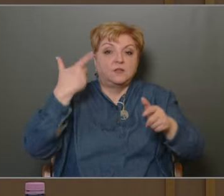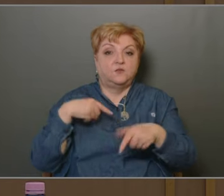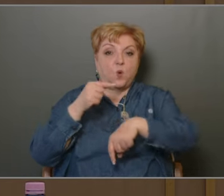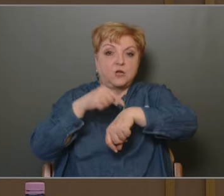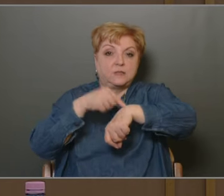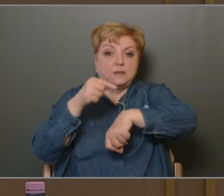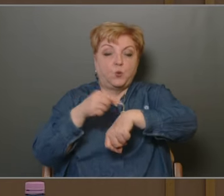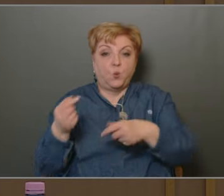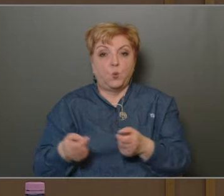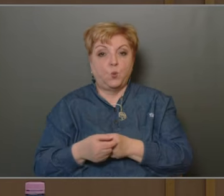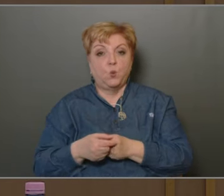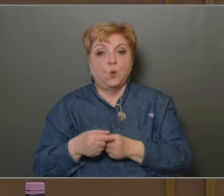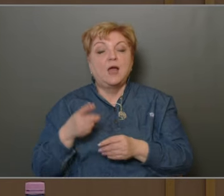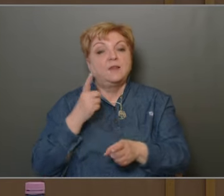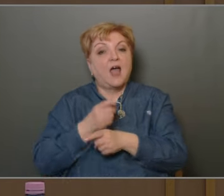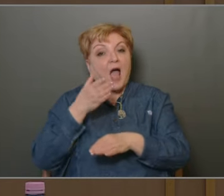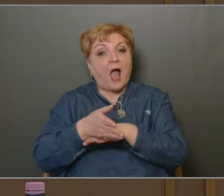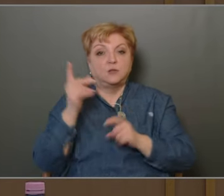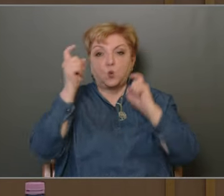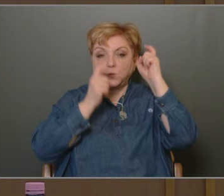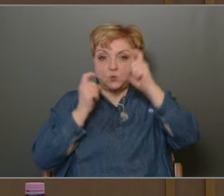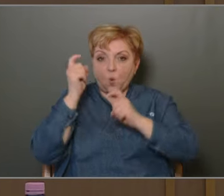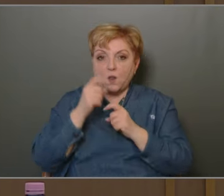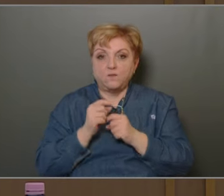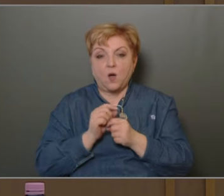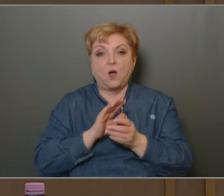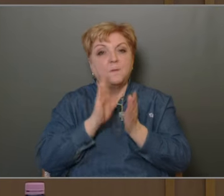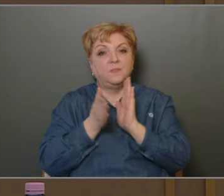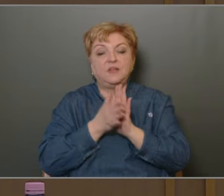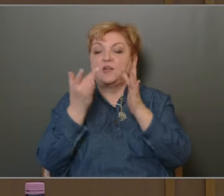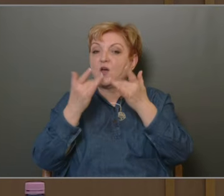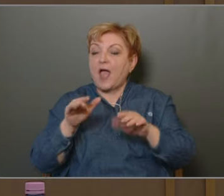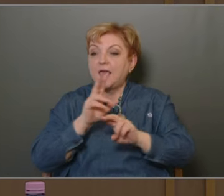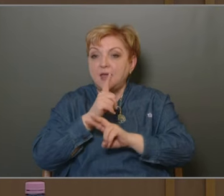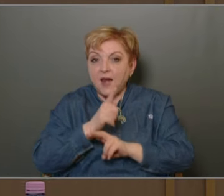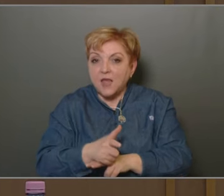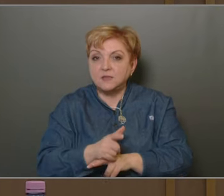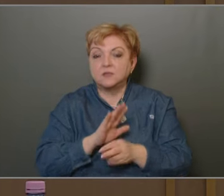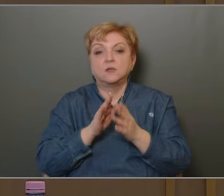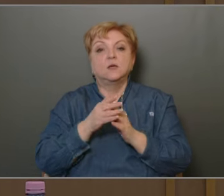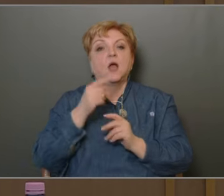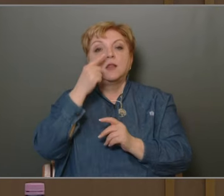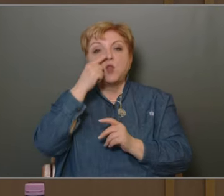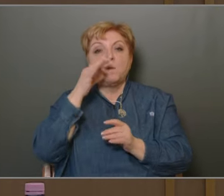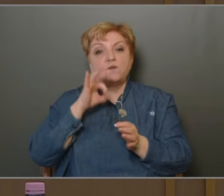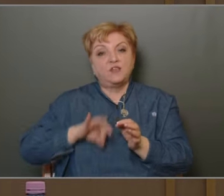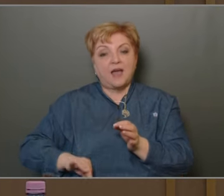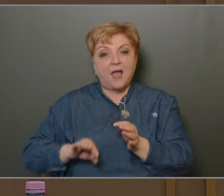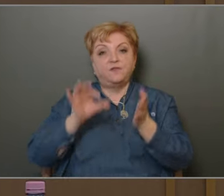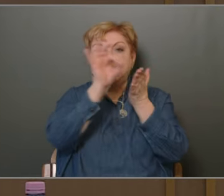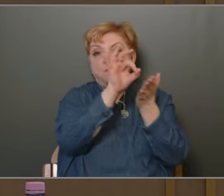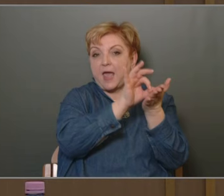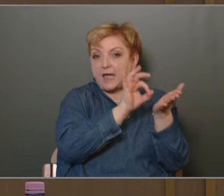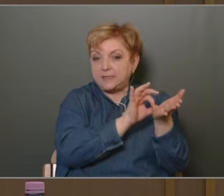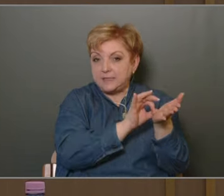volna ennyire bennünket az idő, de átgondolva minden a helyé lesz, és a non-profit KFT-t be fogják